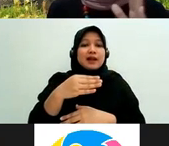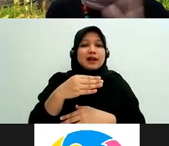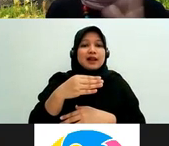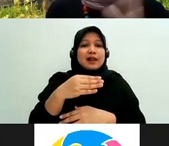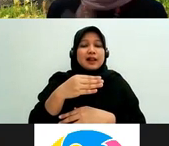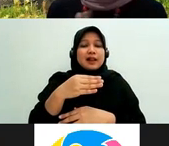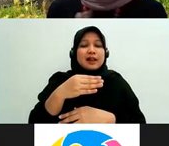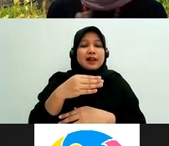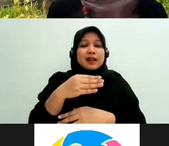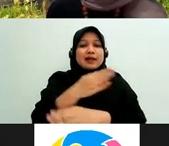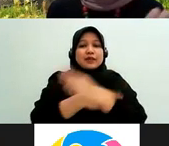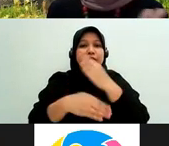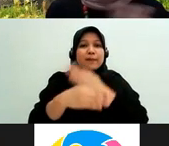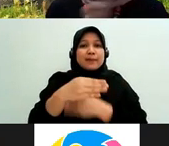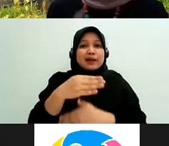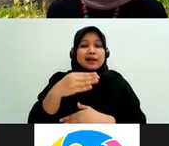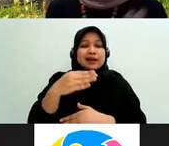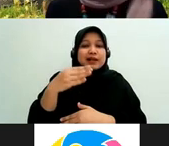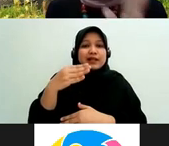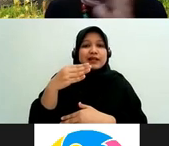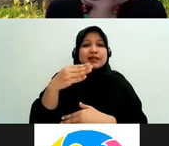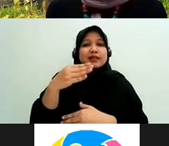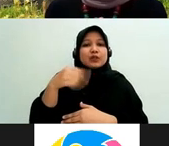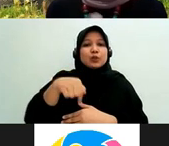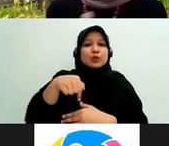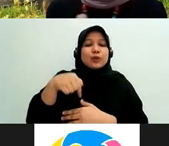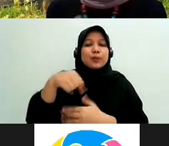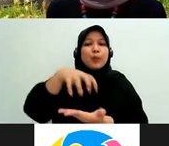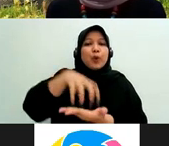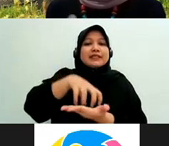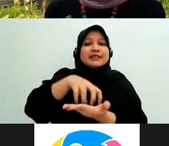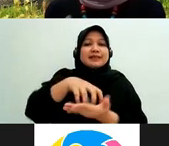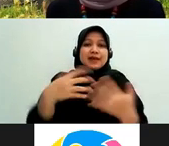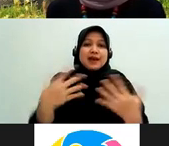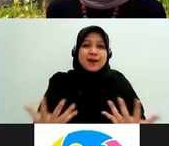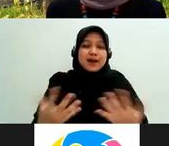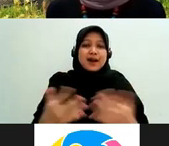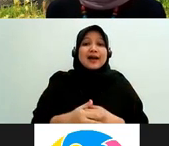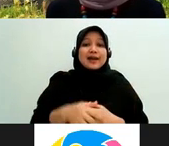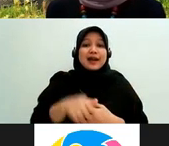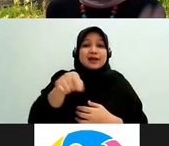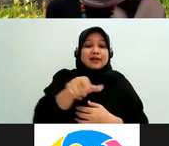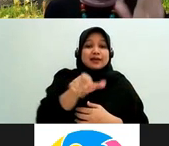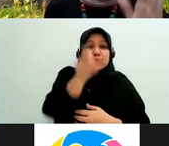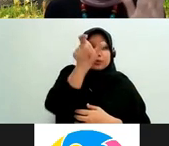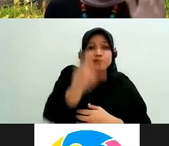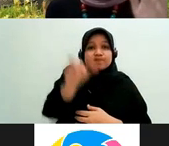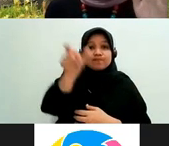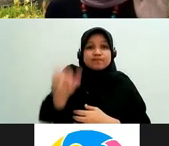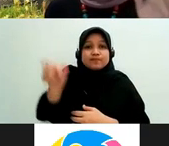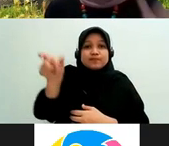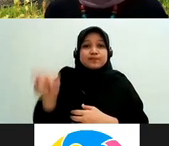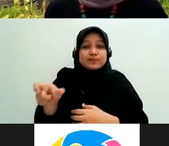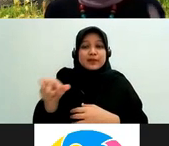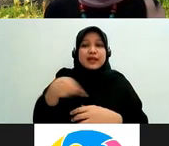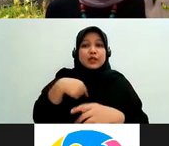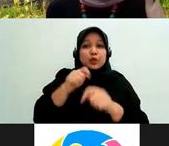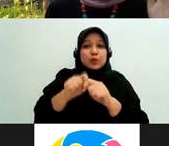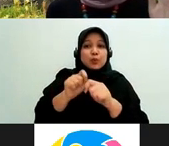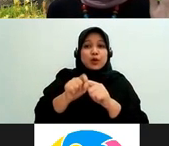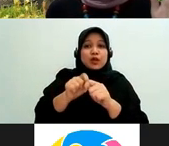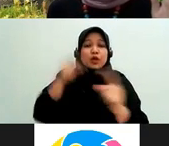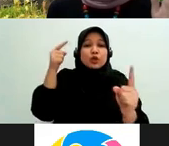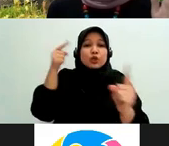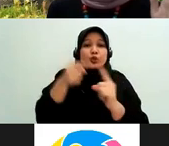tabel ini ini saya buat untuk membantu teman-teman mengenali ketika seorang